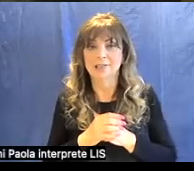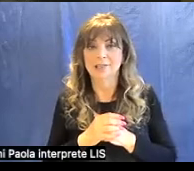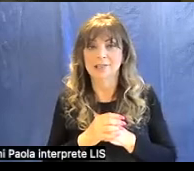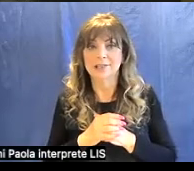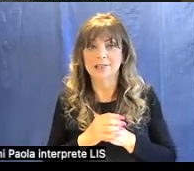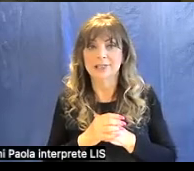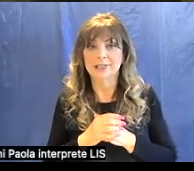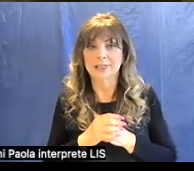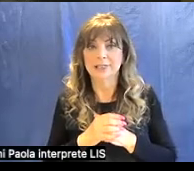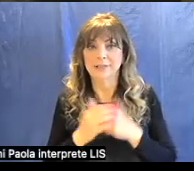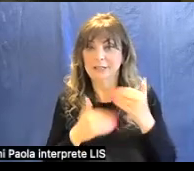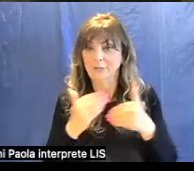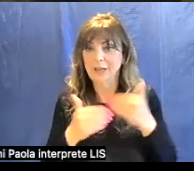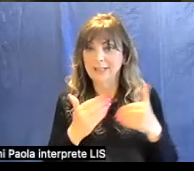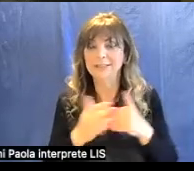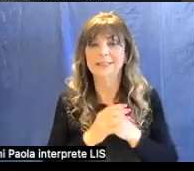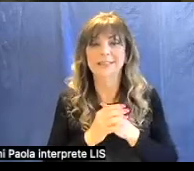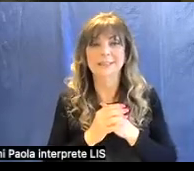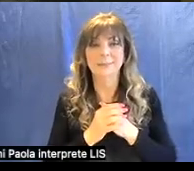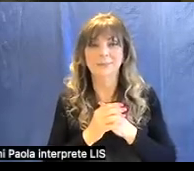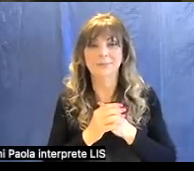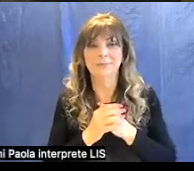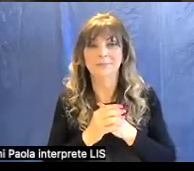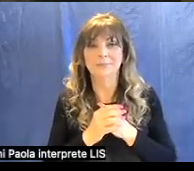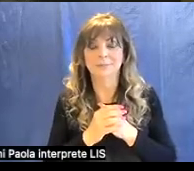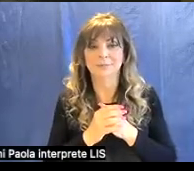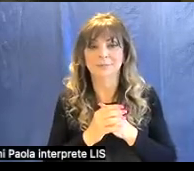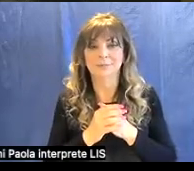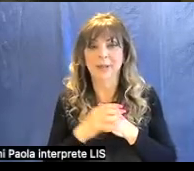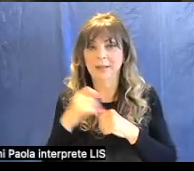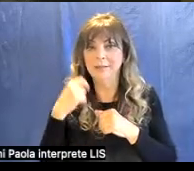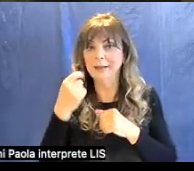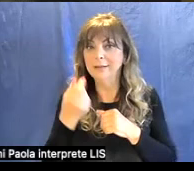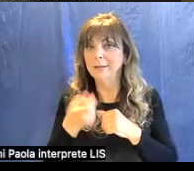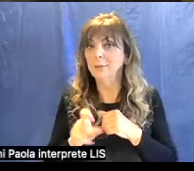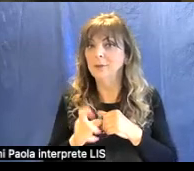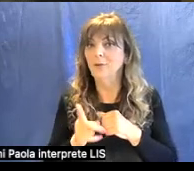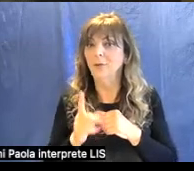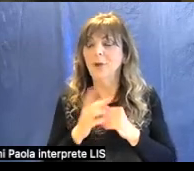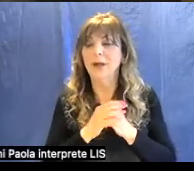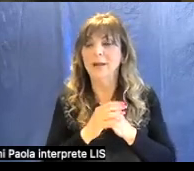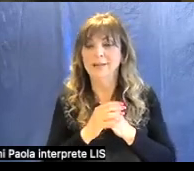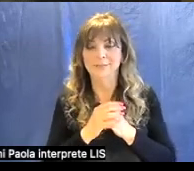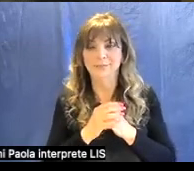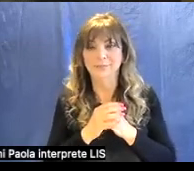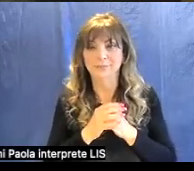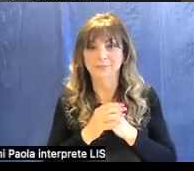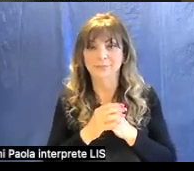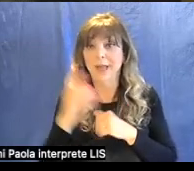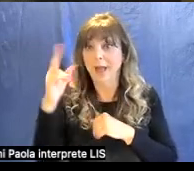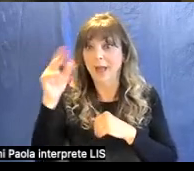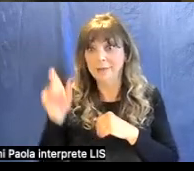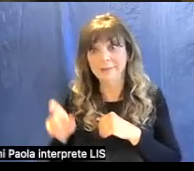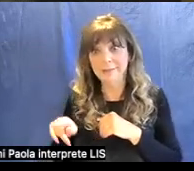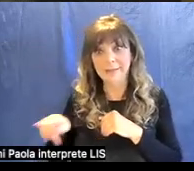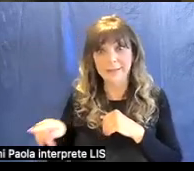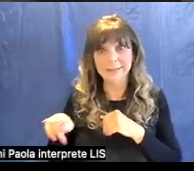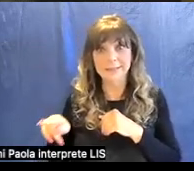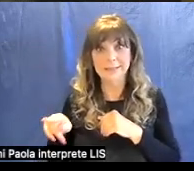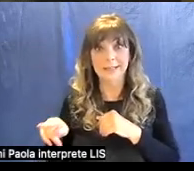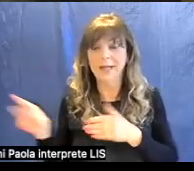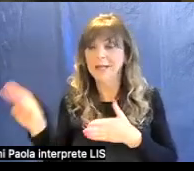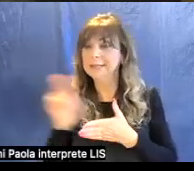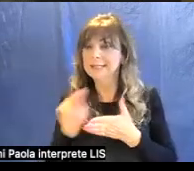vado avanti ecco è interessante perché l'artista scrisse anche un